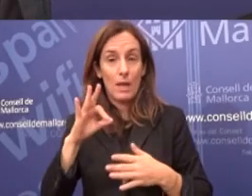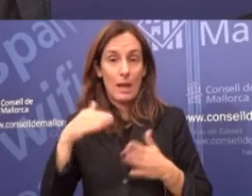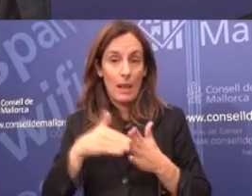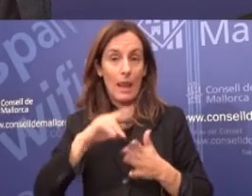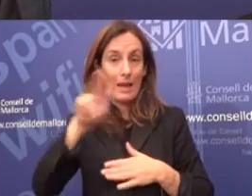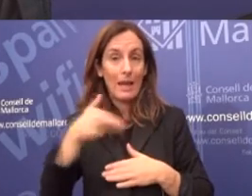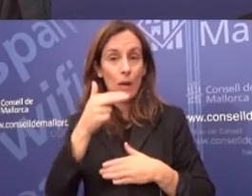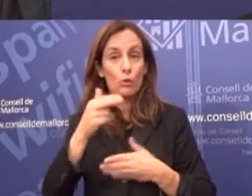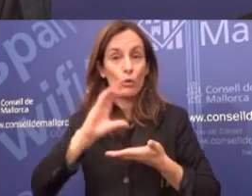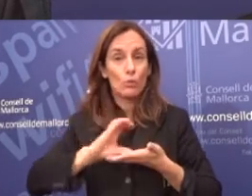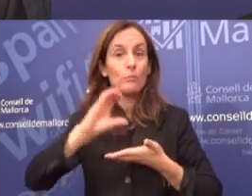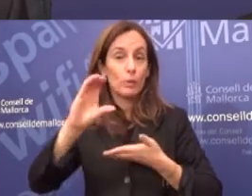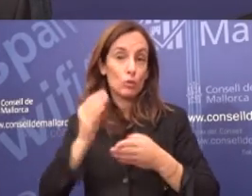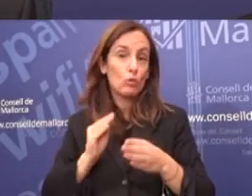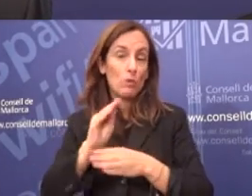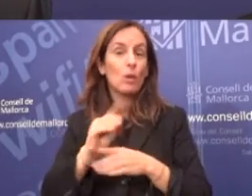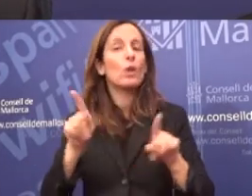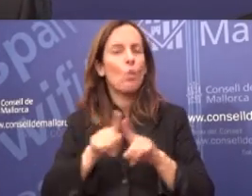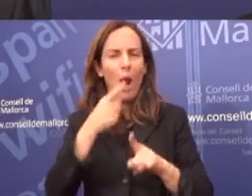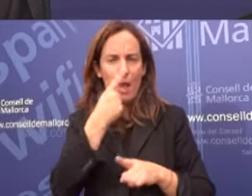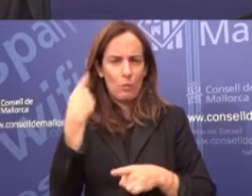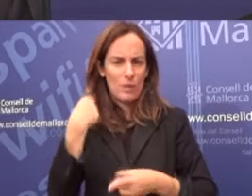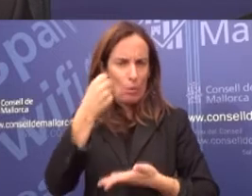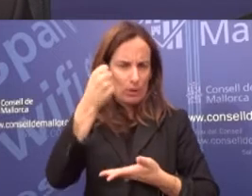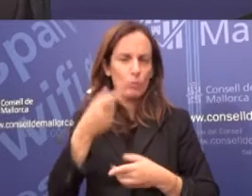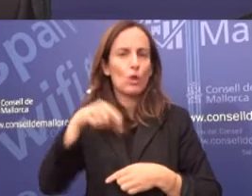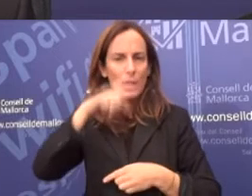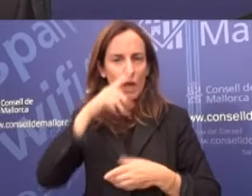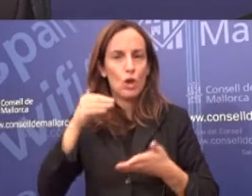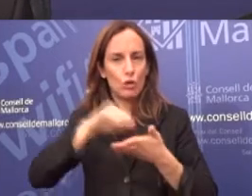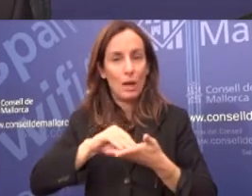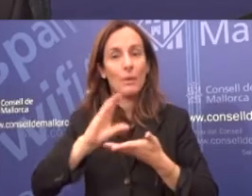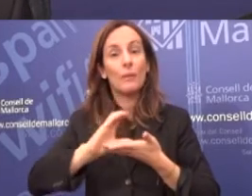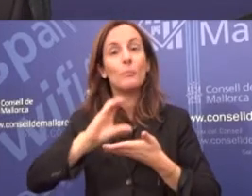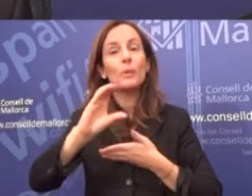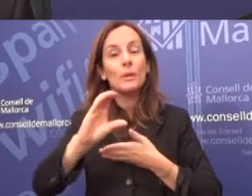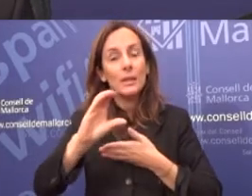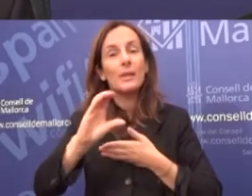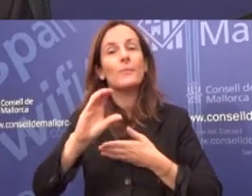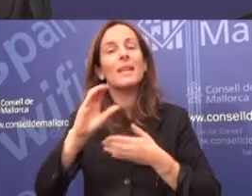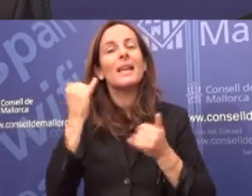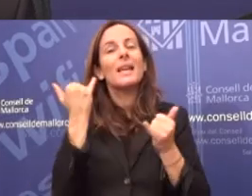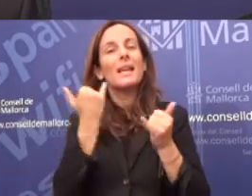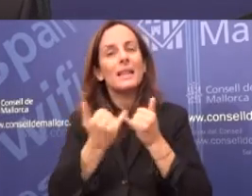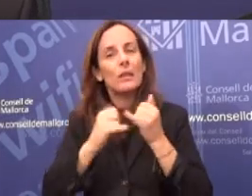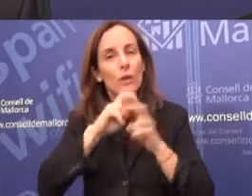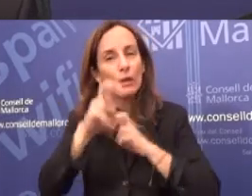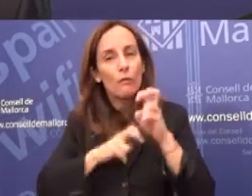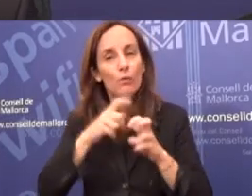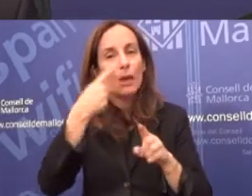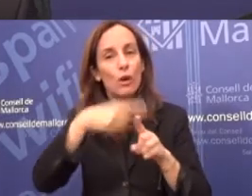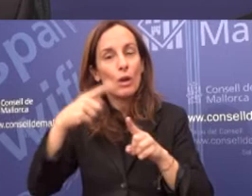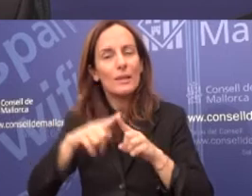destinats a subvencionar, quan ja se va fer amb el pressupost de 2014, subvencionar aquella